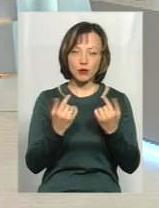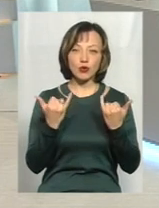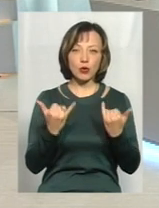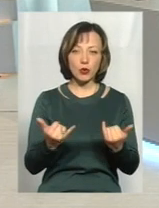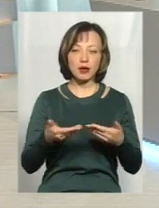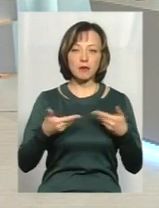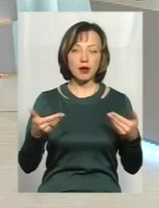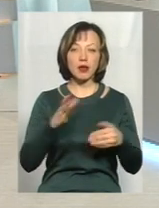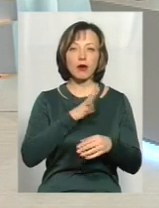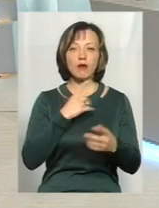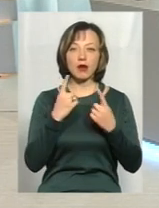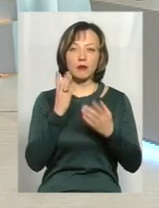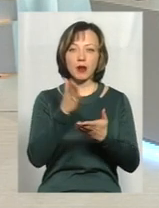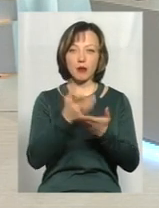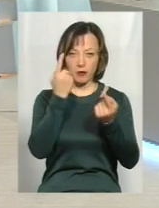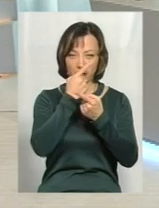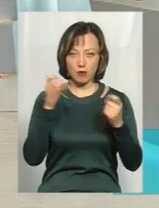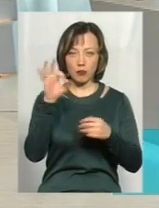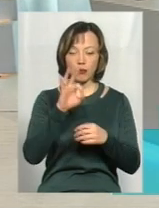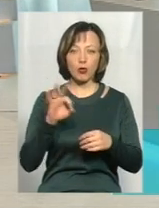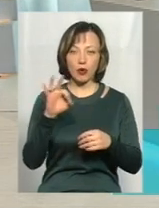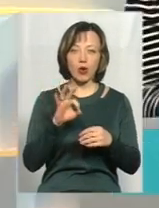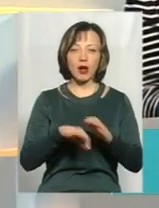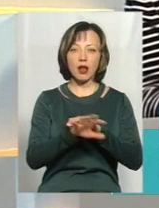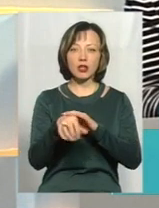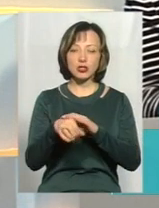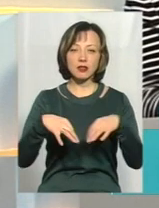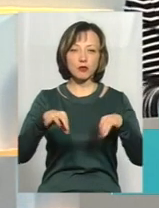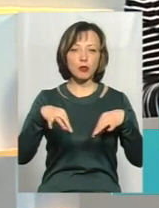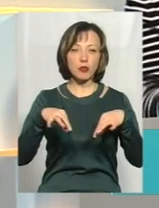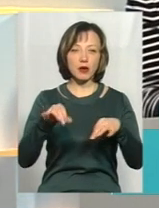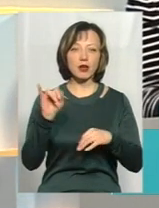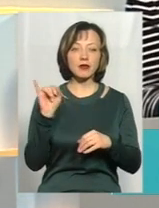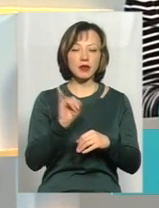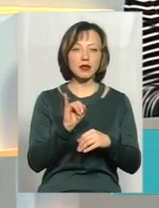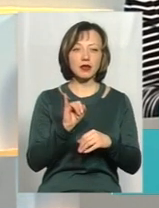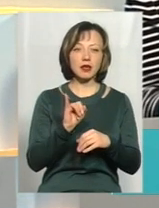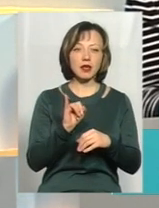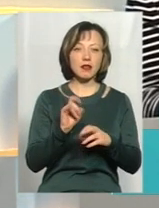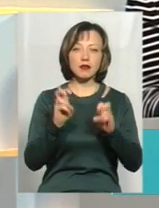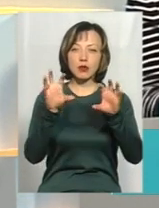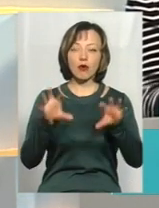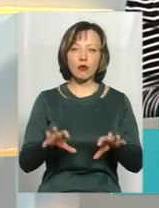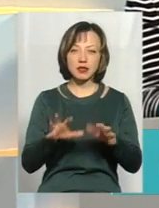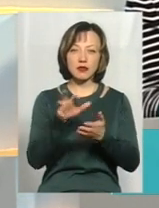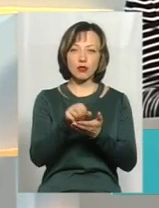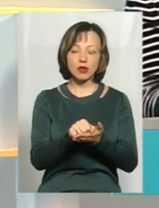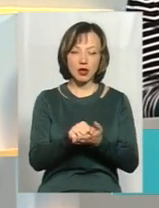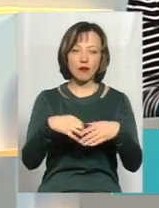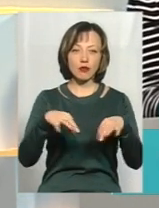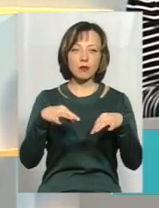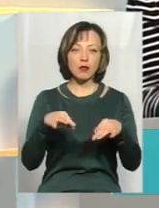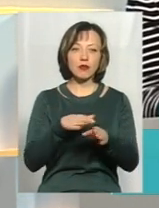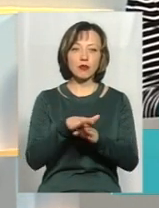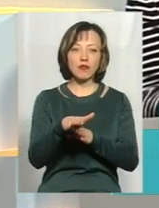Сьогодні ми говорили в прямому ефірі про ті крадіжки з автомобілів та незаконне заволодіння автомобілів, які відбуваються